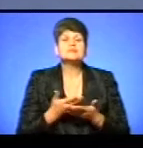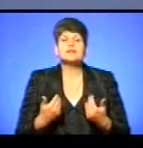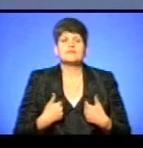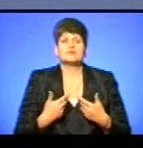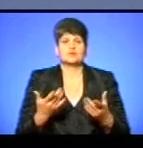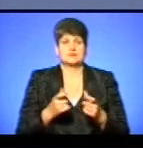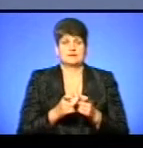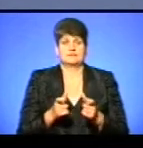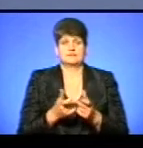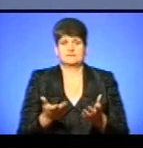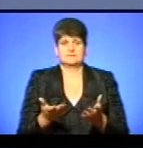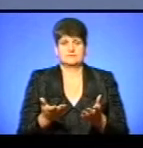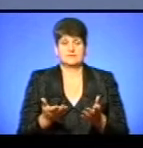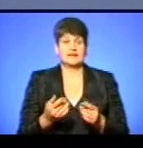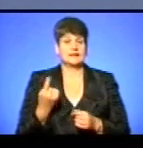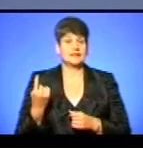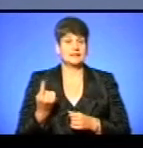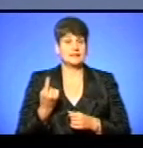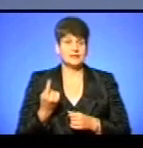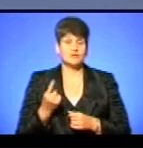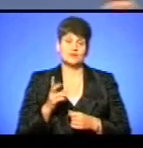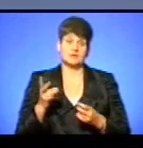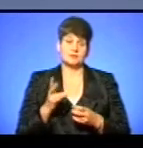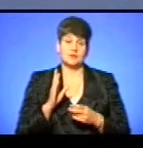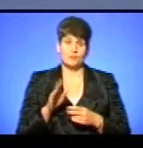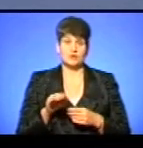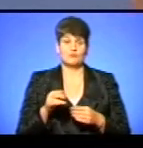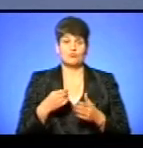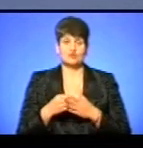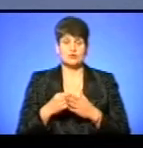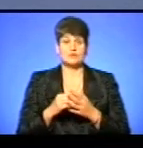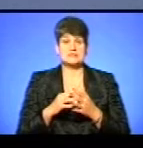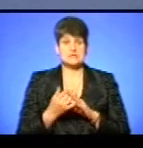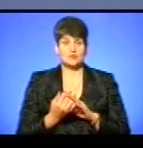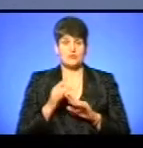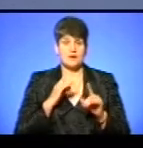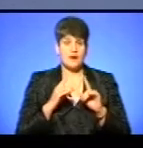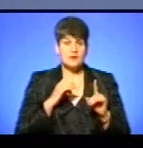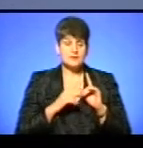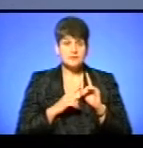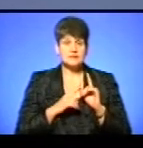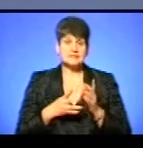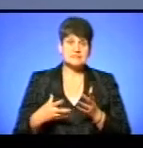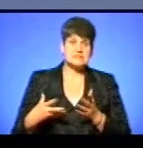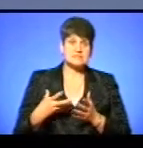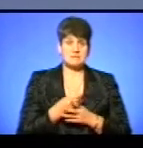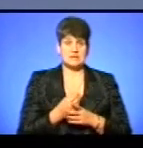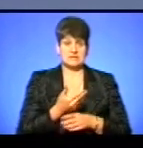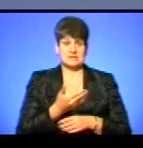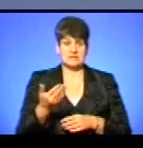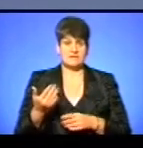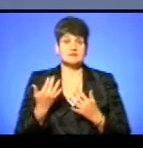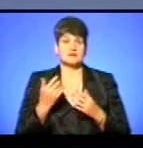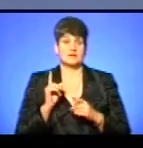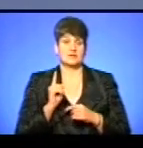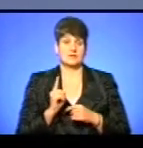пільгових квитків. Ну, лише єдине, що доведеться потім бюджету вашої сільської чи селищної ради, чи районної ради, заплатити за вас стільки, скільки ви